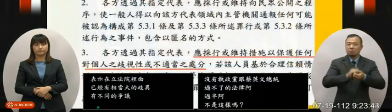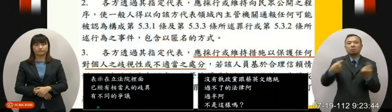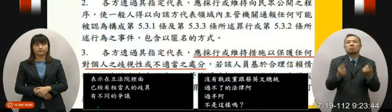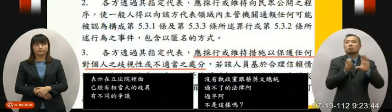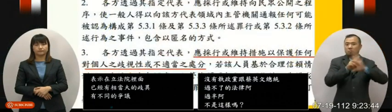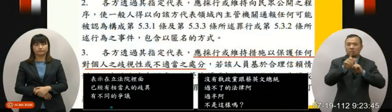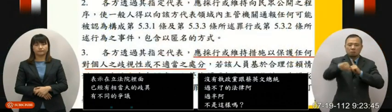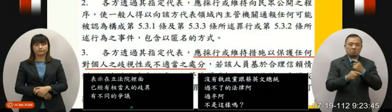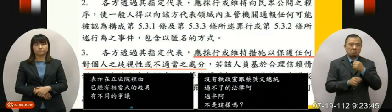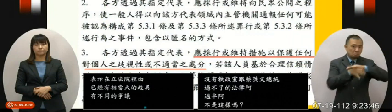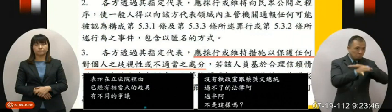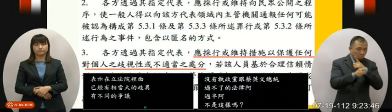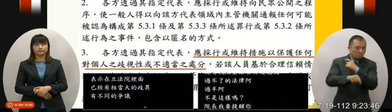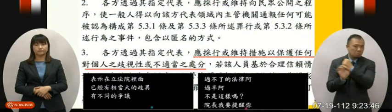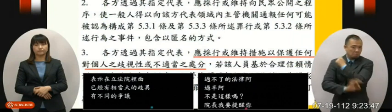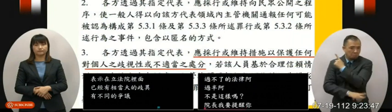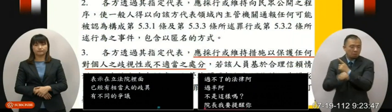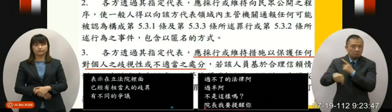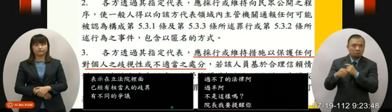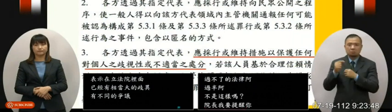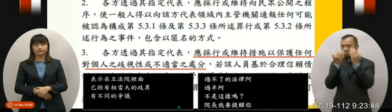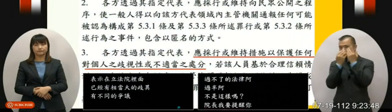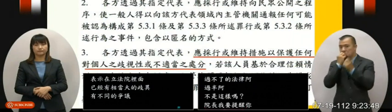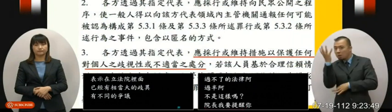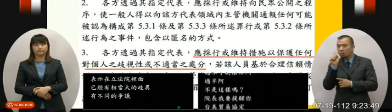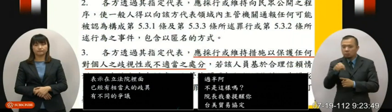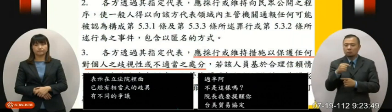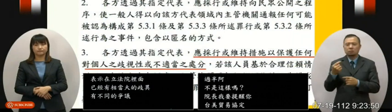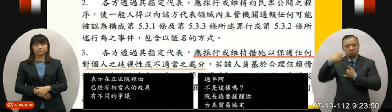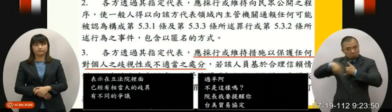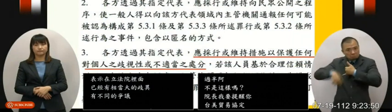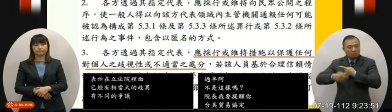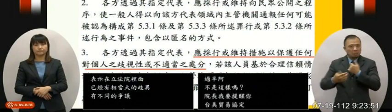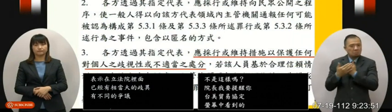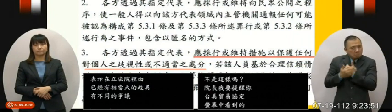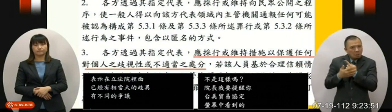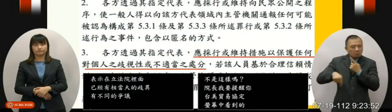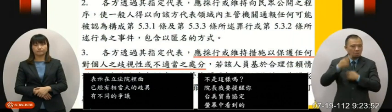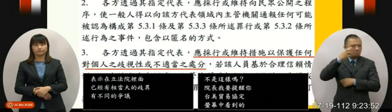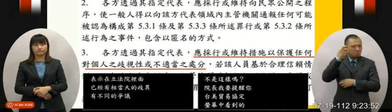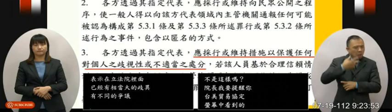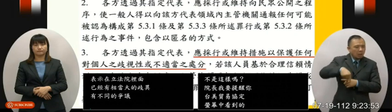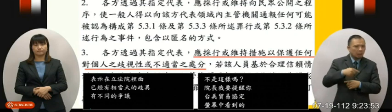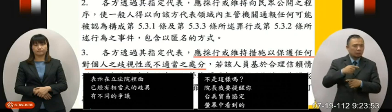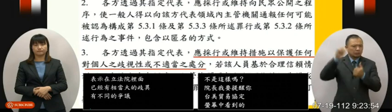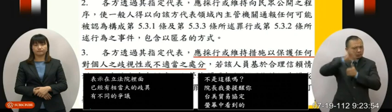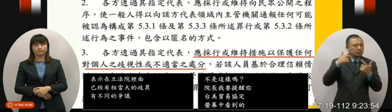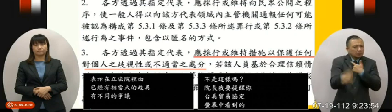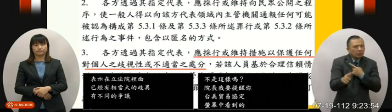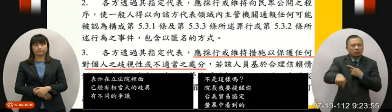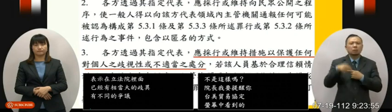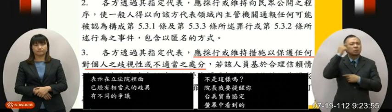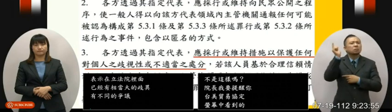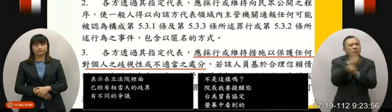贿赂或者是贪腐犯罪之人要采行跟维持措施以保护任何对个人之歧视或不适当的处分讲的